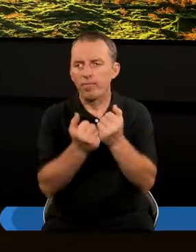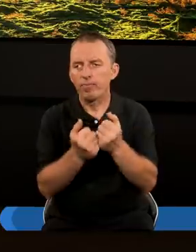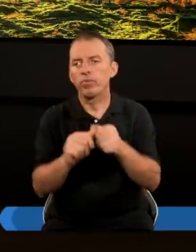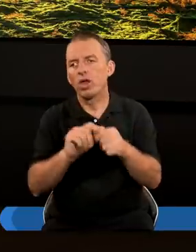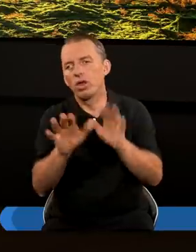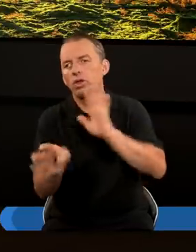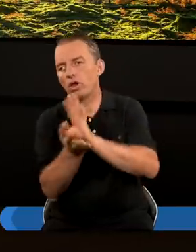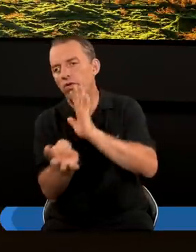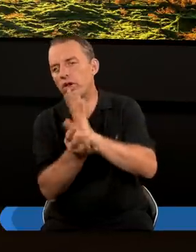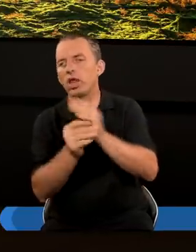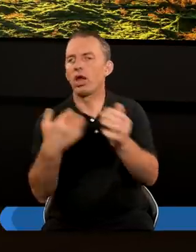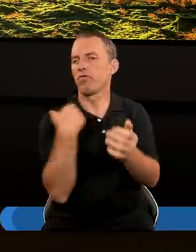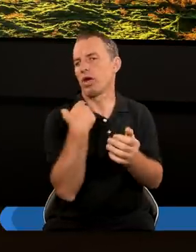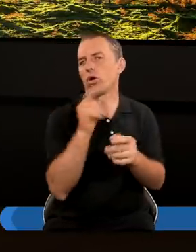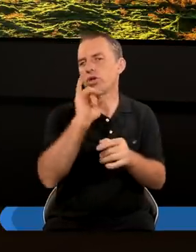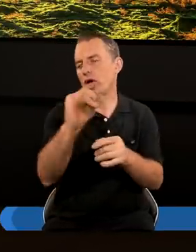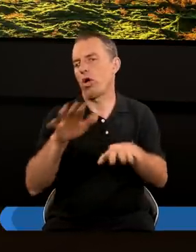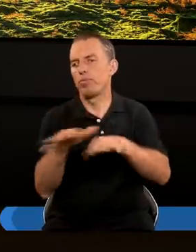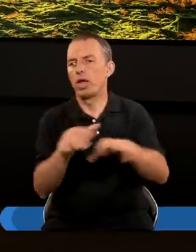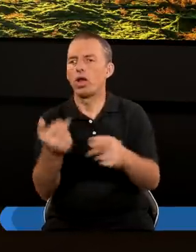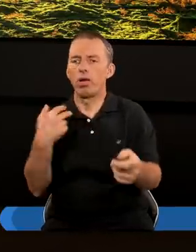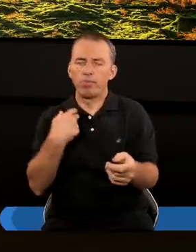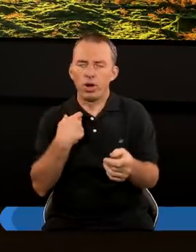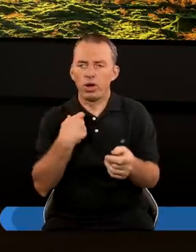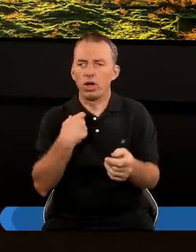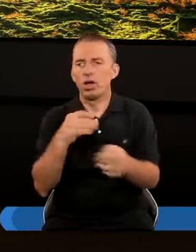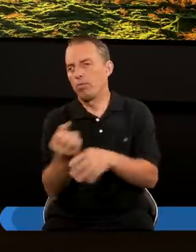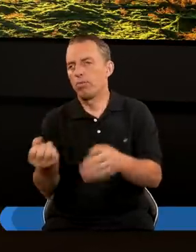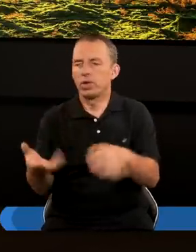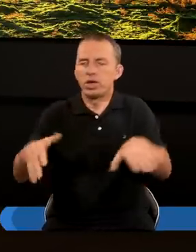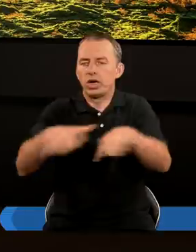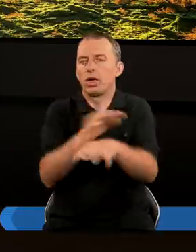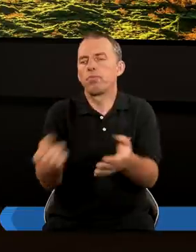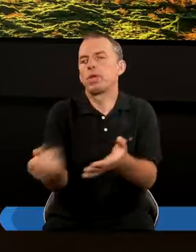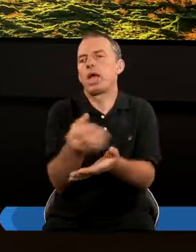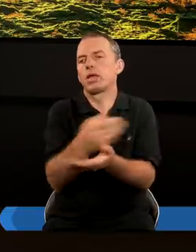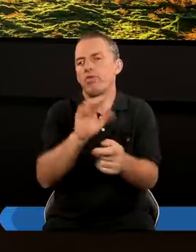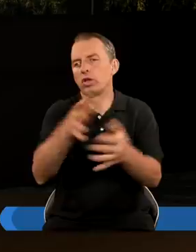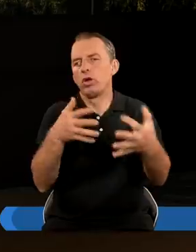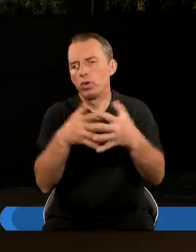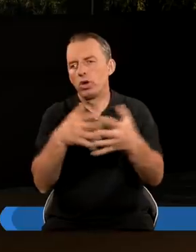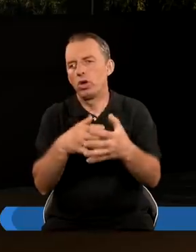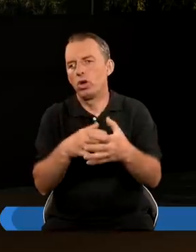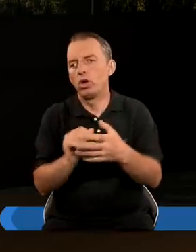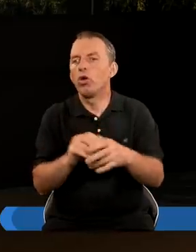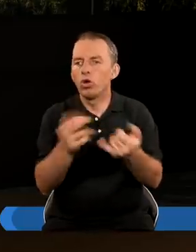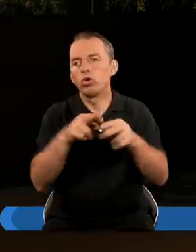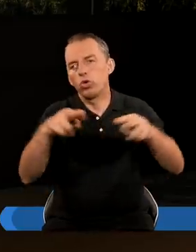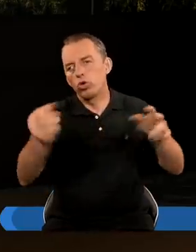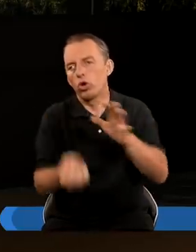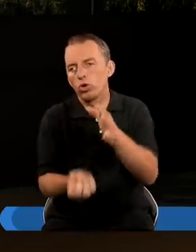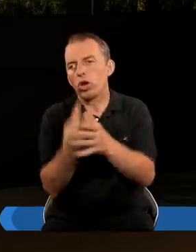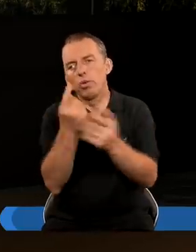Aż do XIX wieku Jego miejsce Było gdzieś Przyspane piaskiem Według proroctwa Według różnych